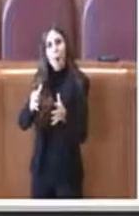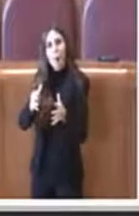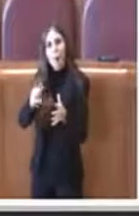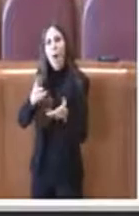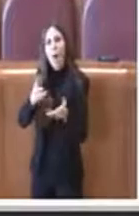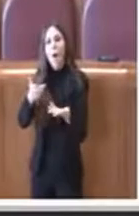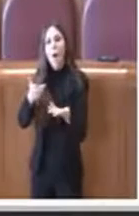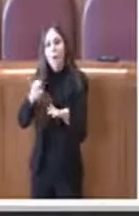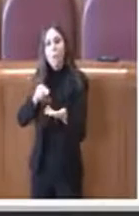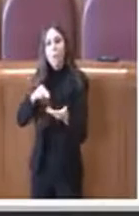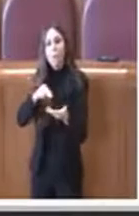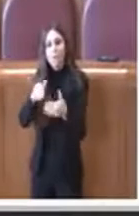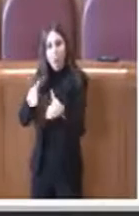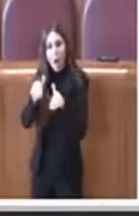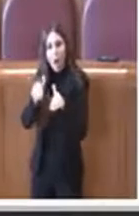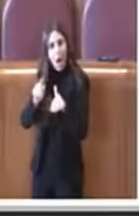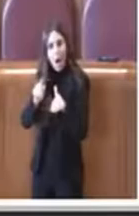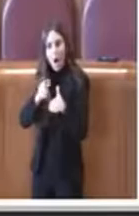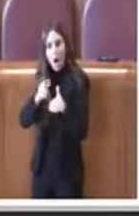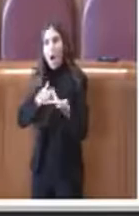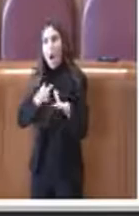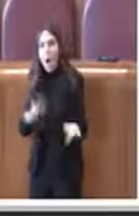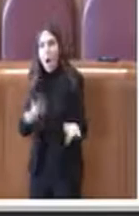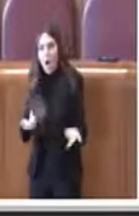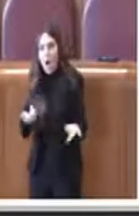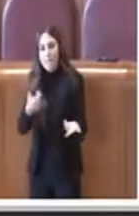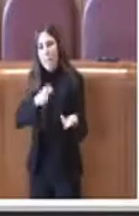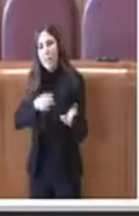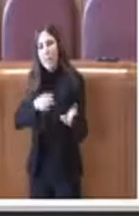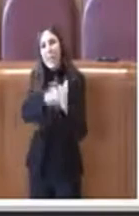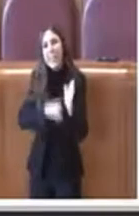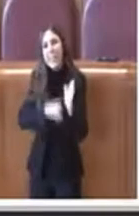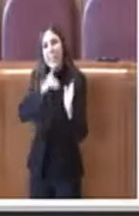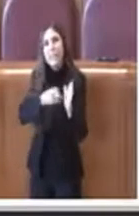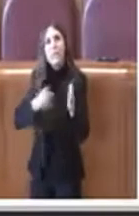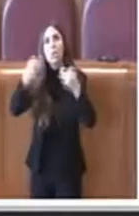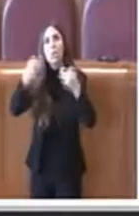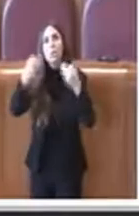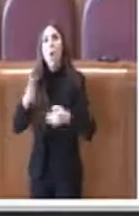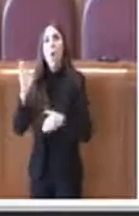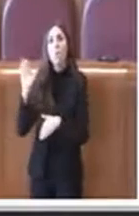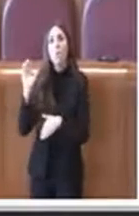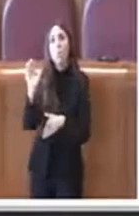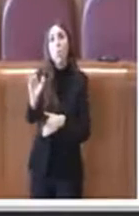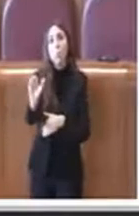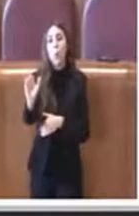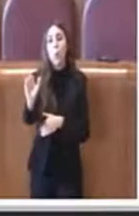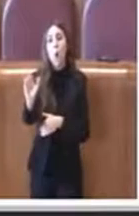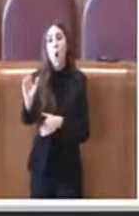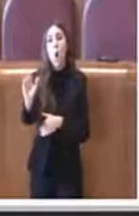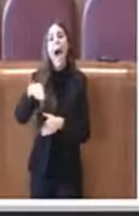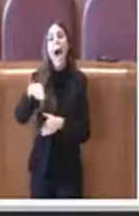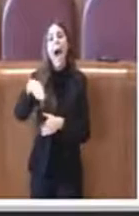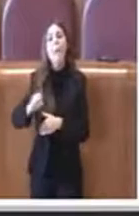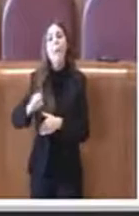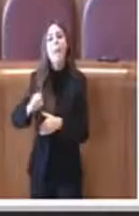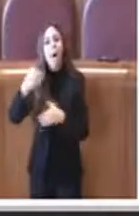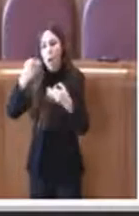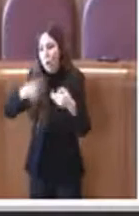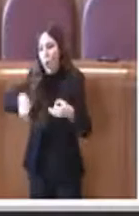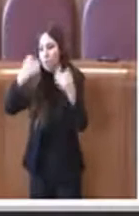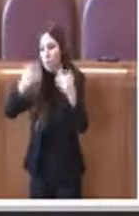questa delibera perché stiamo decidendo il futuro di questa società e stiamo